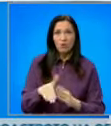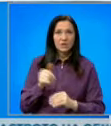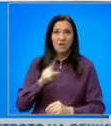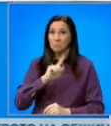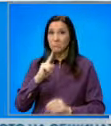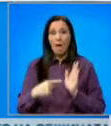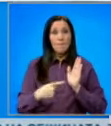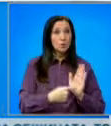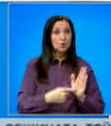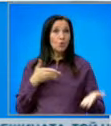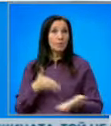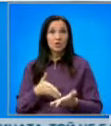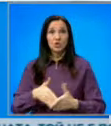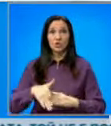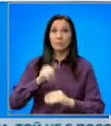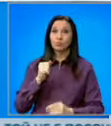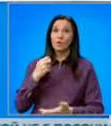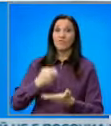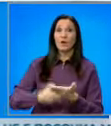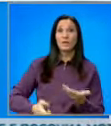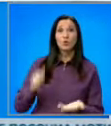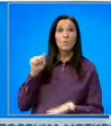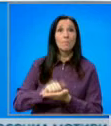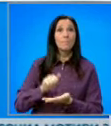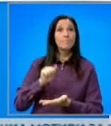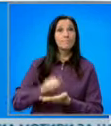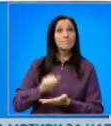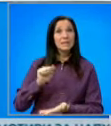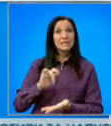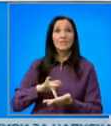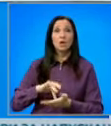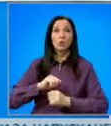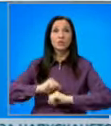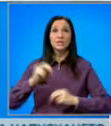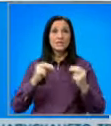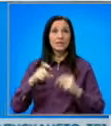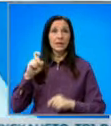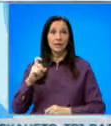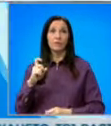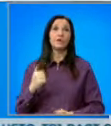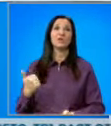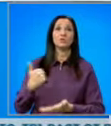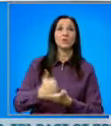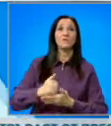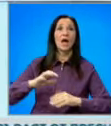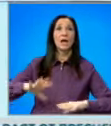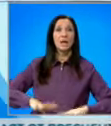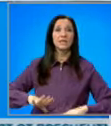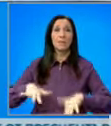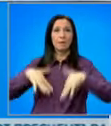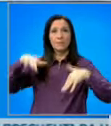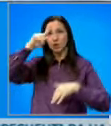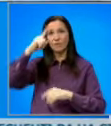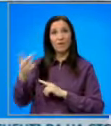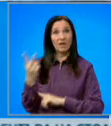Той не е посочил мотиви за напускането, твърдят от прес-центъра на общинския съвет. Герджиков е начало на градския парламент в София от 2012